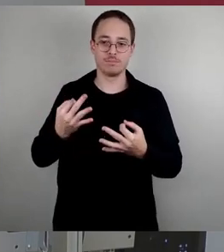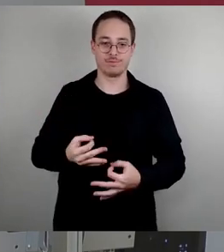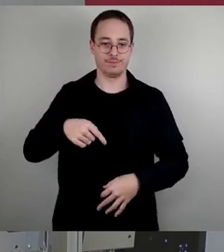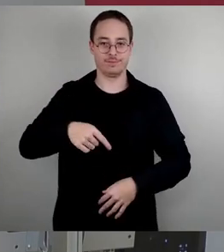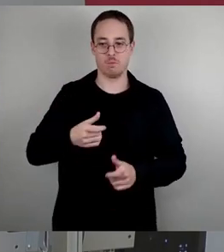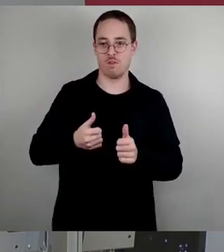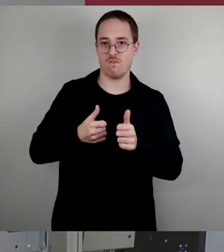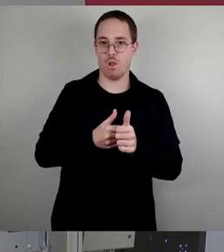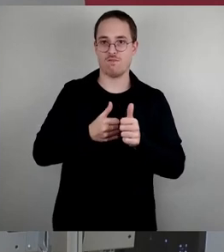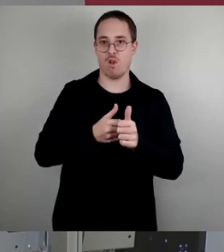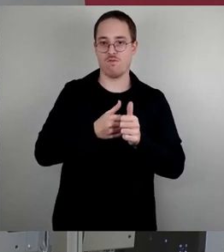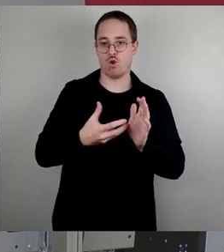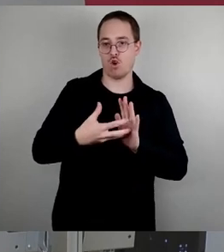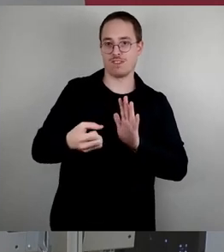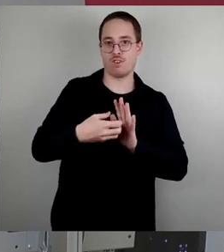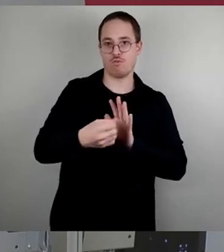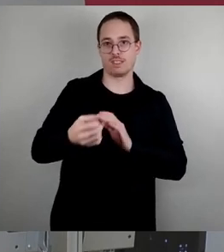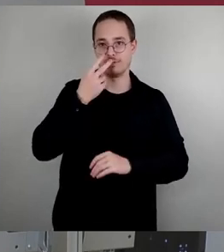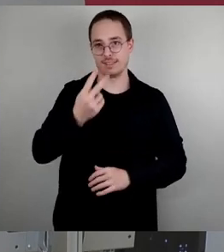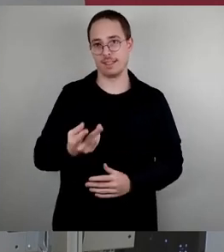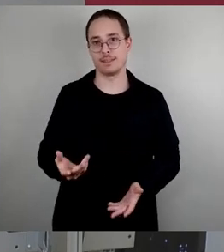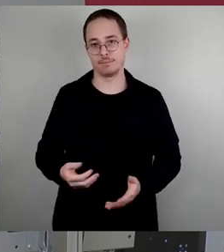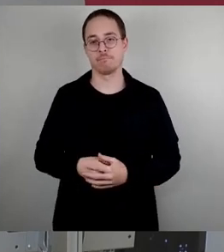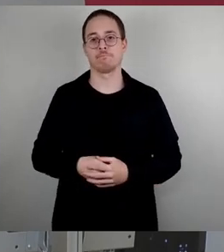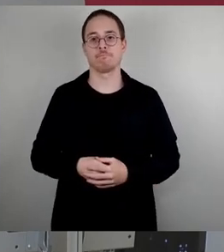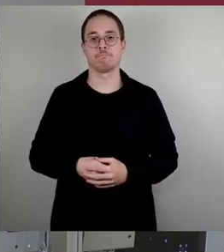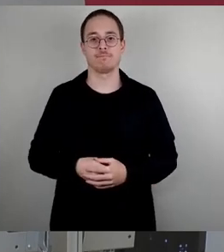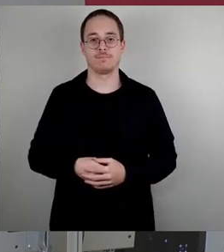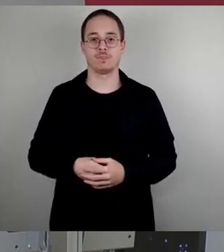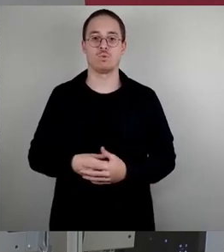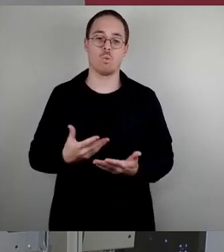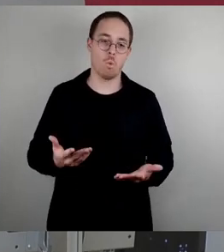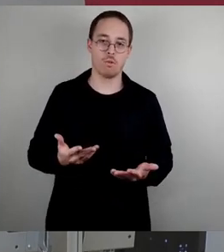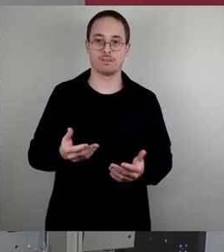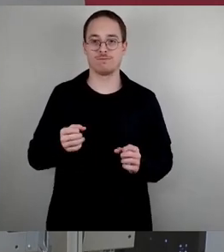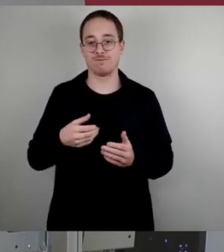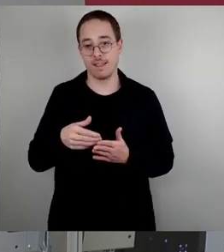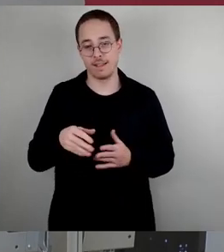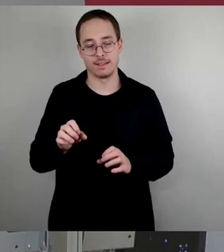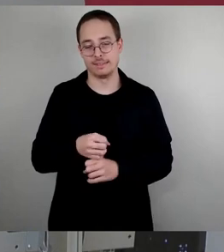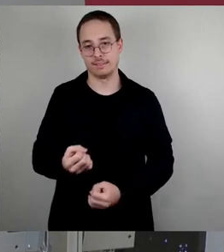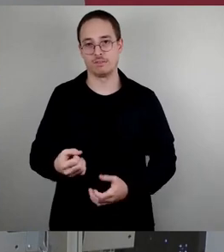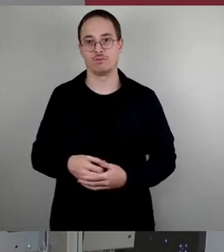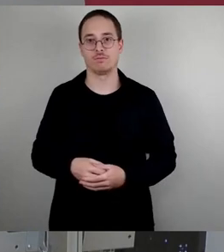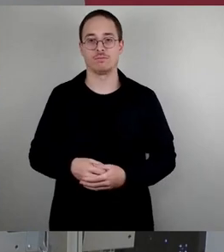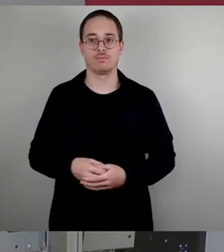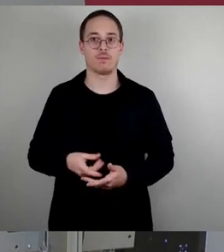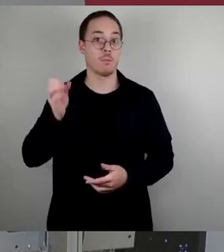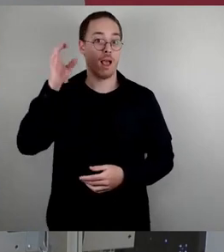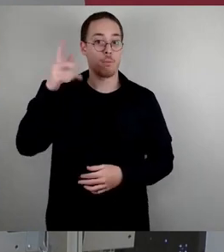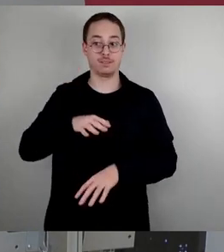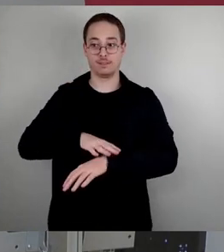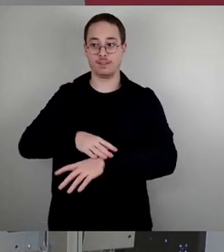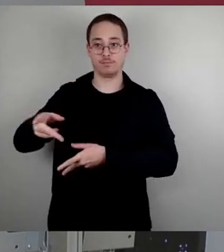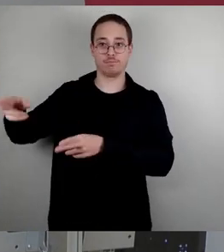weitergehen. Um bei der Ehrlichkeit zu bleiben, die Fehlentwicklung begann weit vor der Ampelzeit und niemand hat ernsthaft an